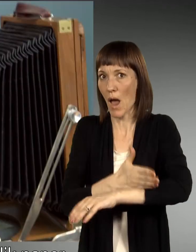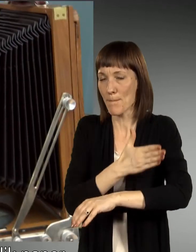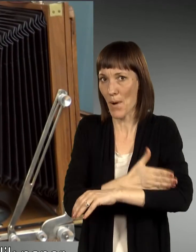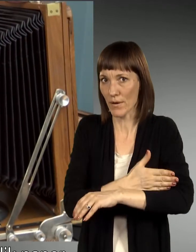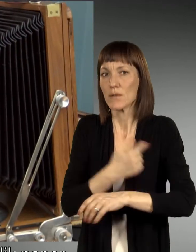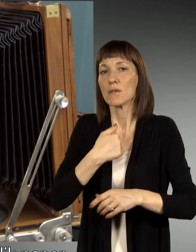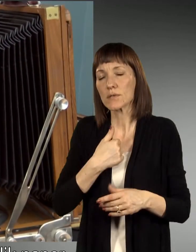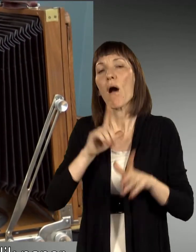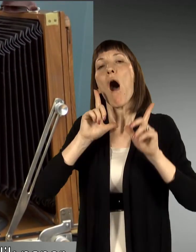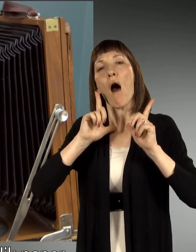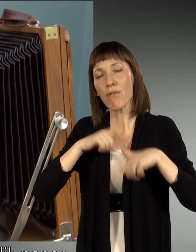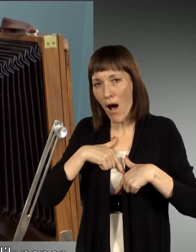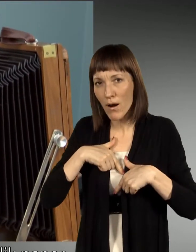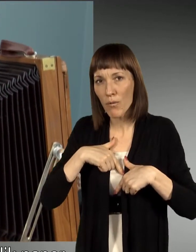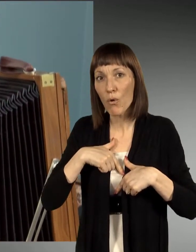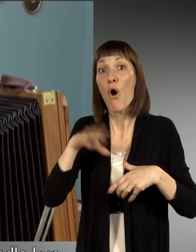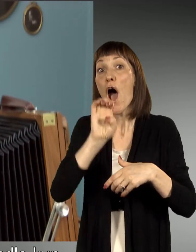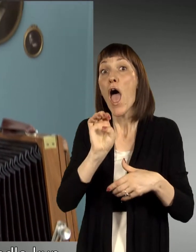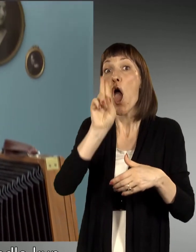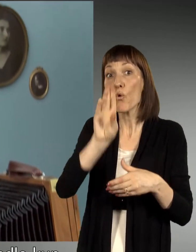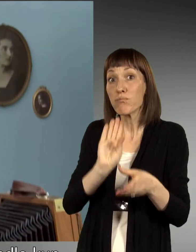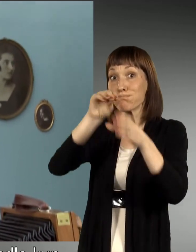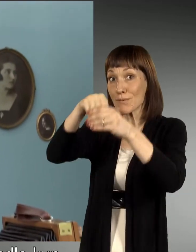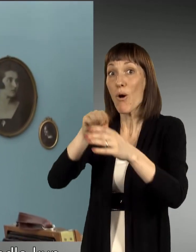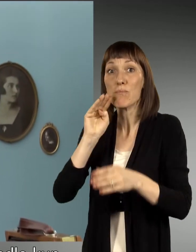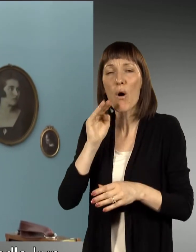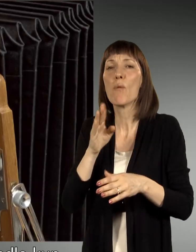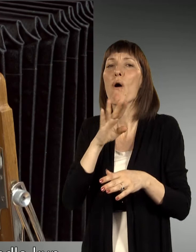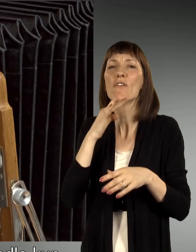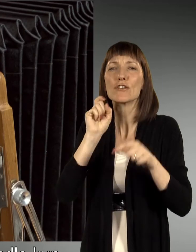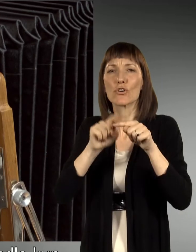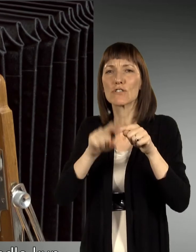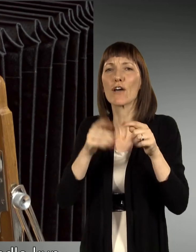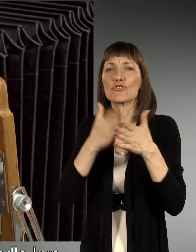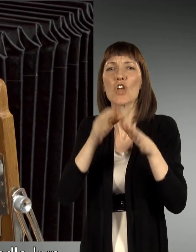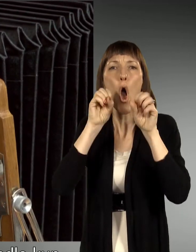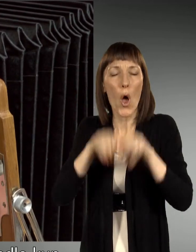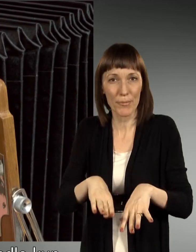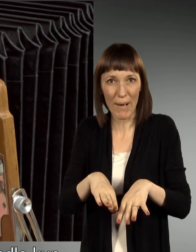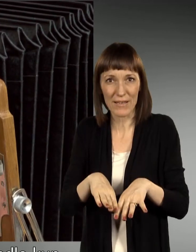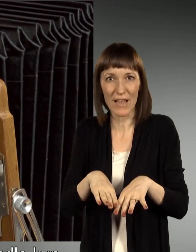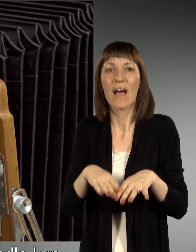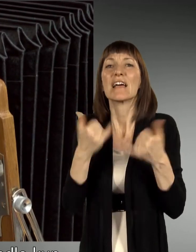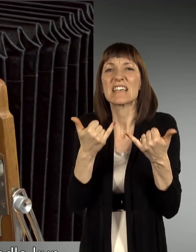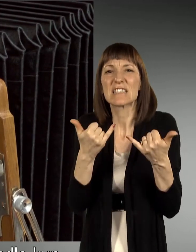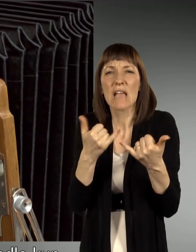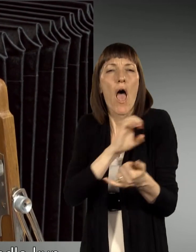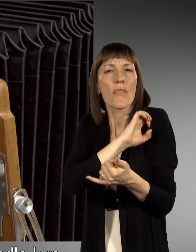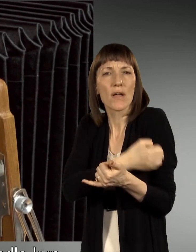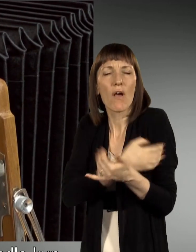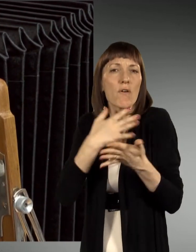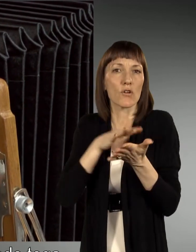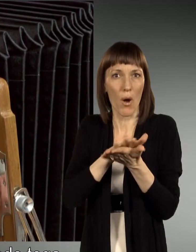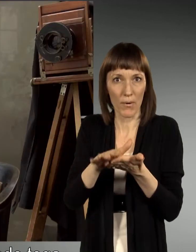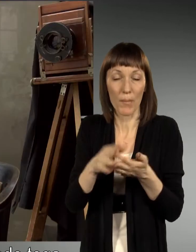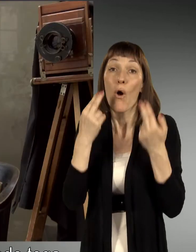napor in se rekel hvala Bogu, ko vam li EU bo odpalo en kup stvari, ki so zdaj tako, tok energije mi